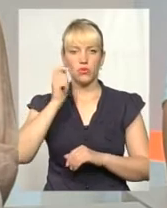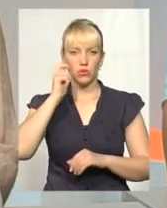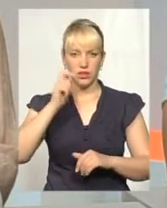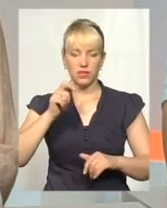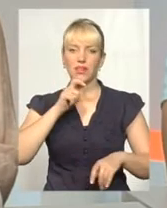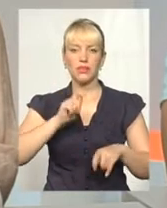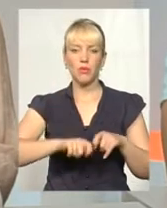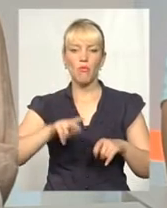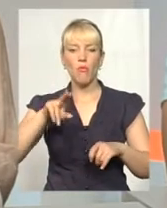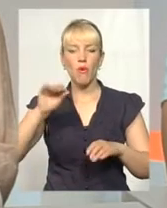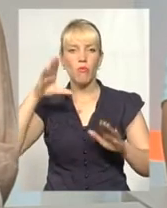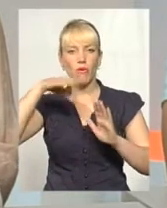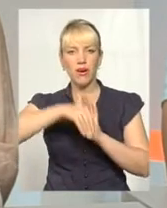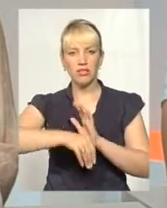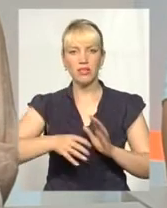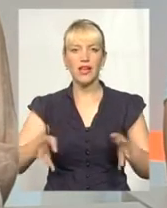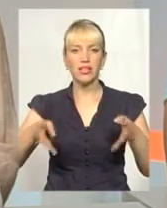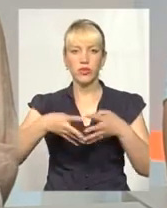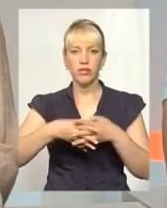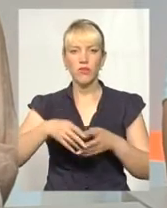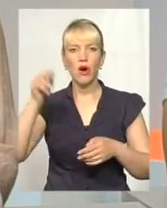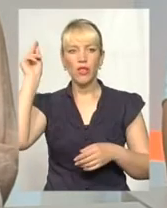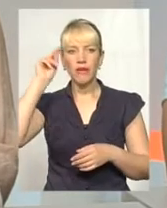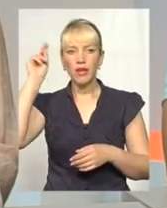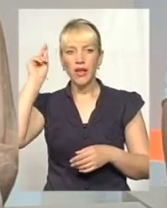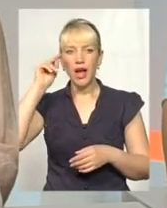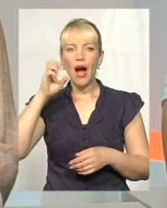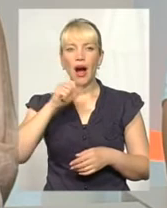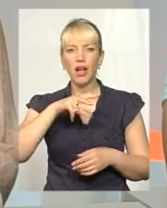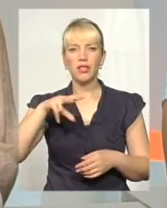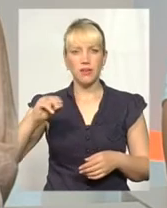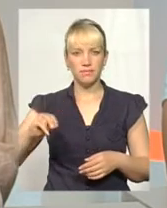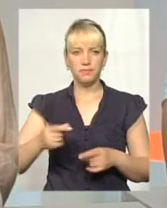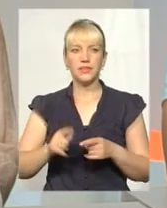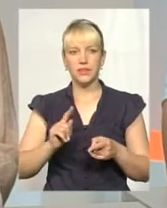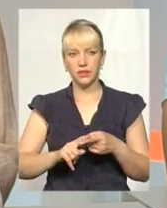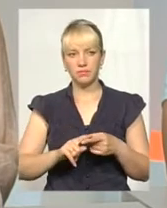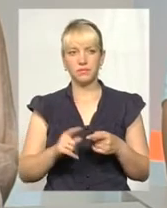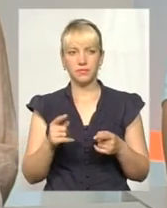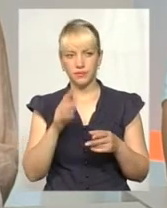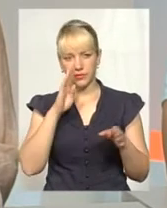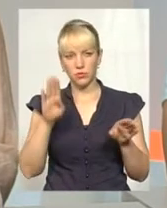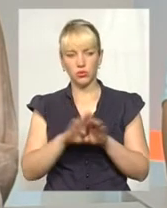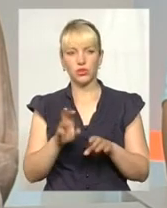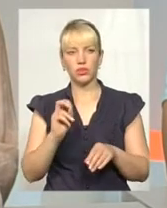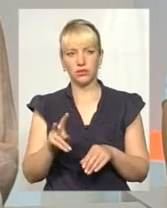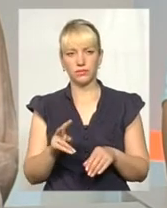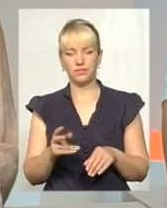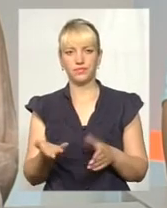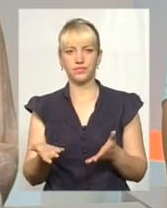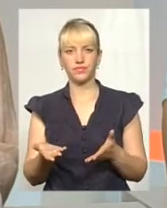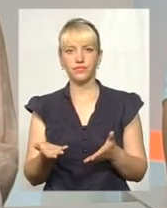по впровадженню інклюзивного навчання. Але це, скоріше, такі рухи, як на мене,